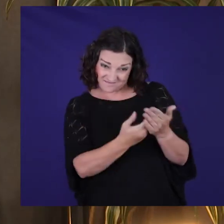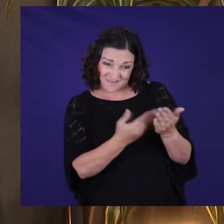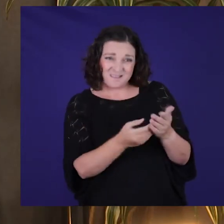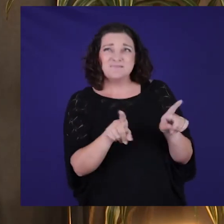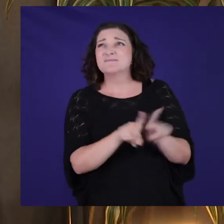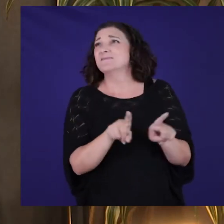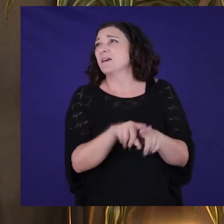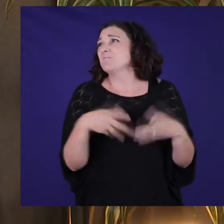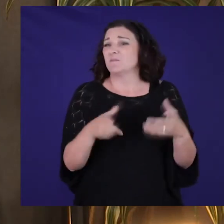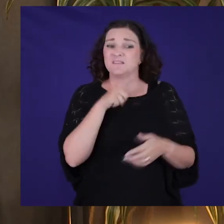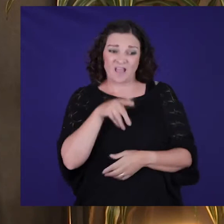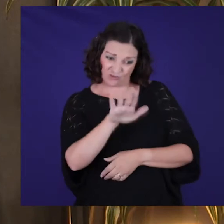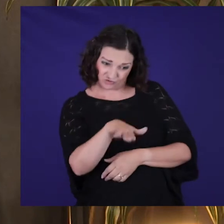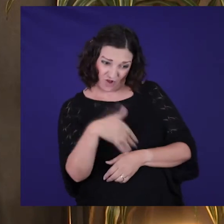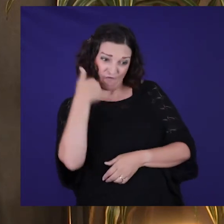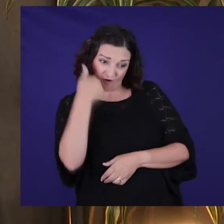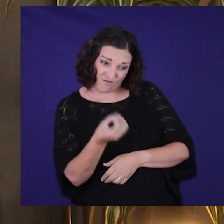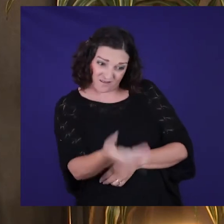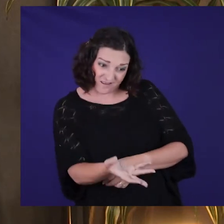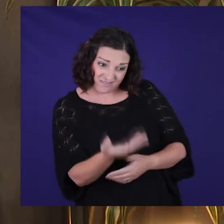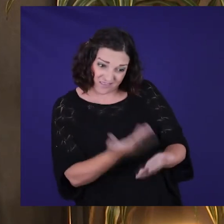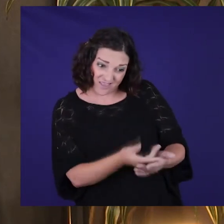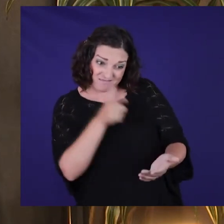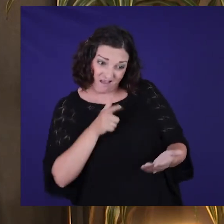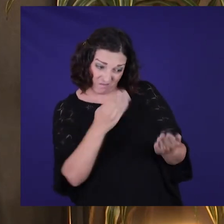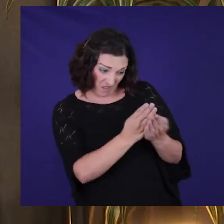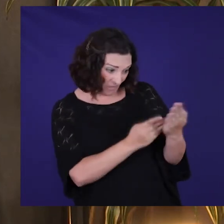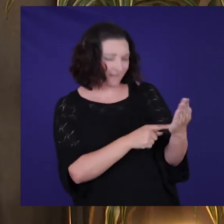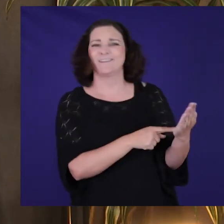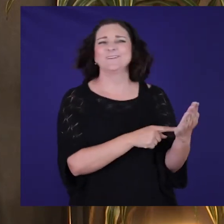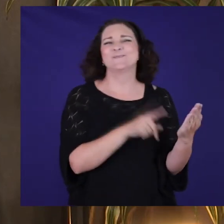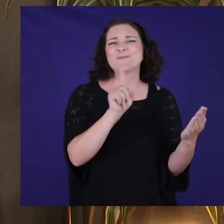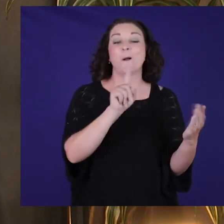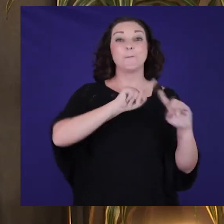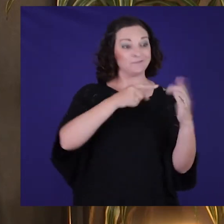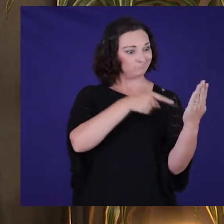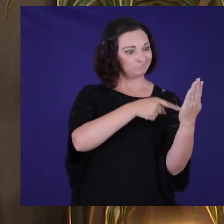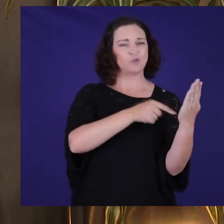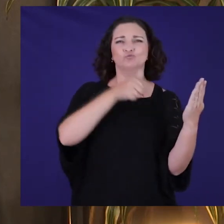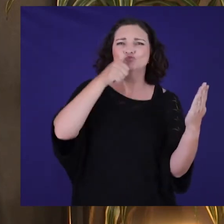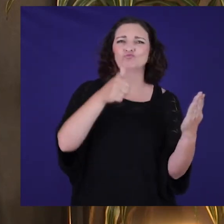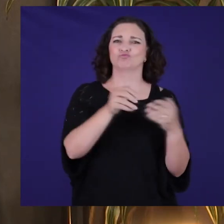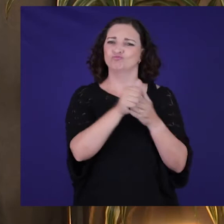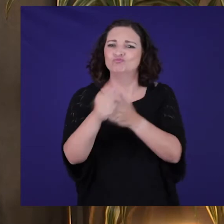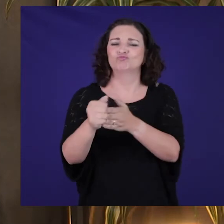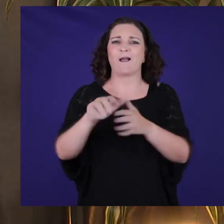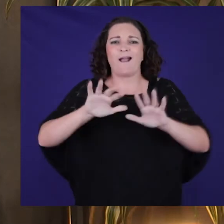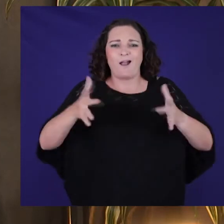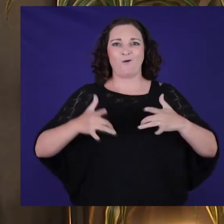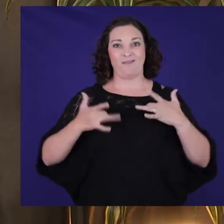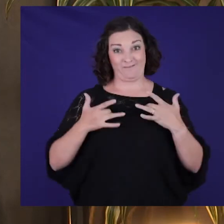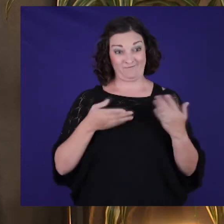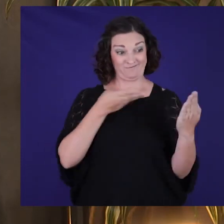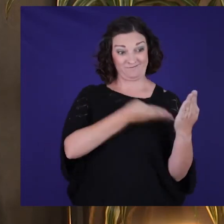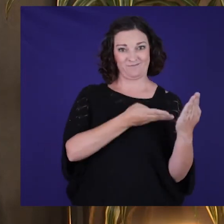hedendaagse vraag gees soos wanneer moet jou kind een cellfoon kry nie. Maar die bybel geef ons wonderlijke rigleine van hoe ons moet leef.